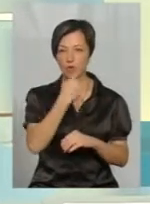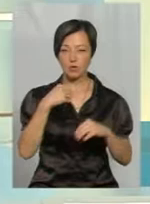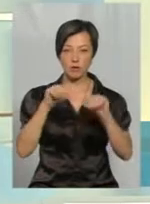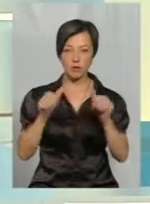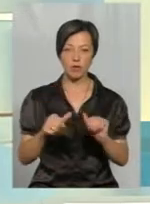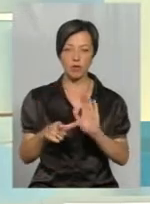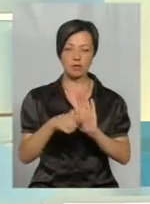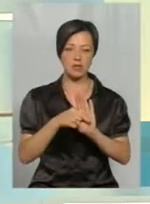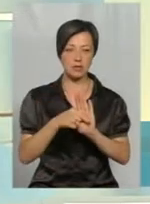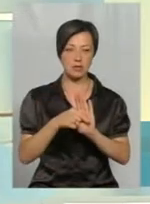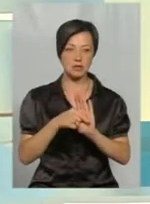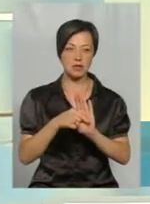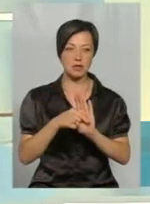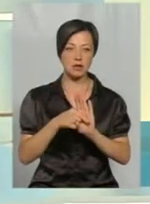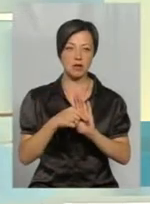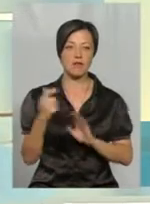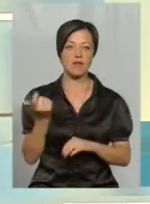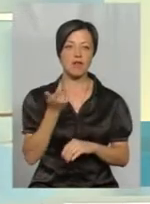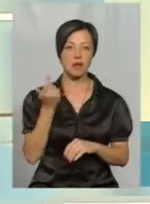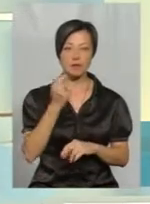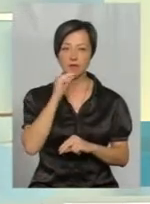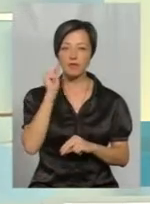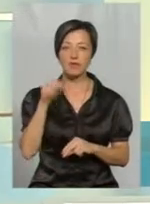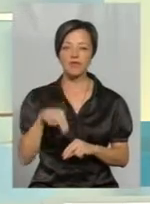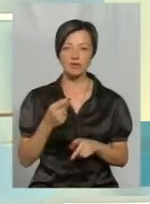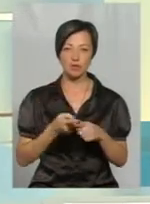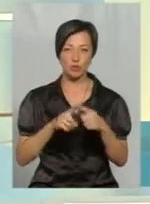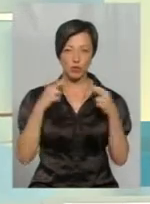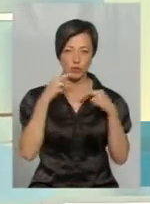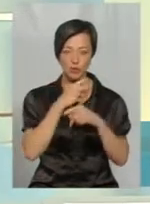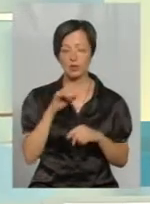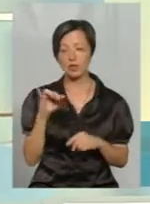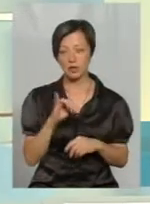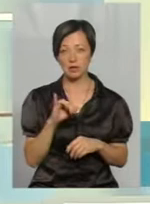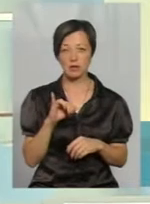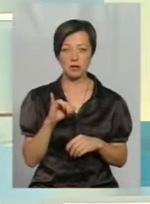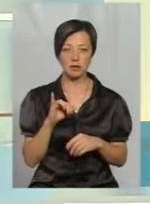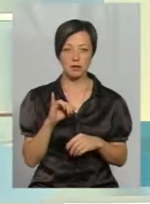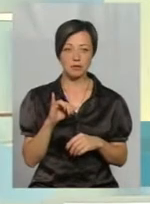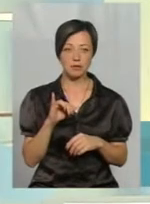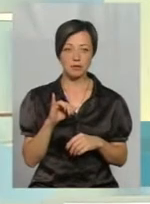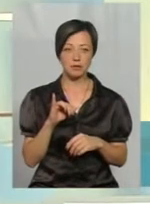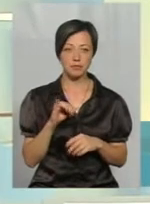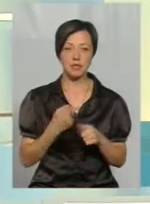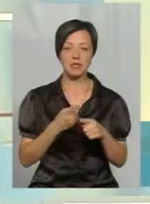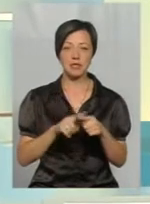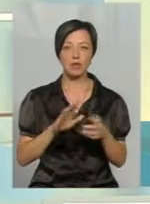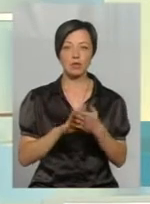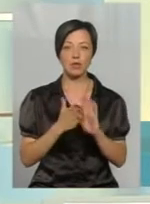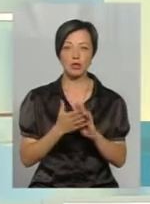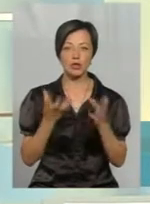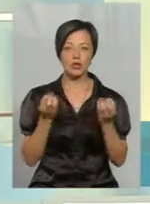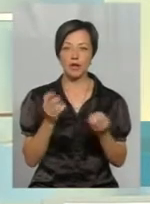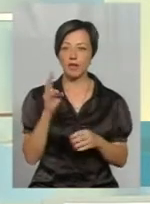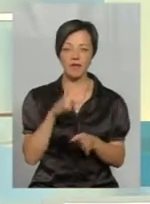з тими, хто винен в цьому. І ця домовленість ще не